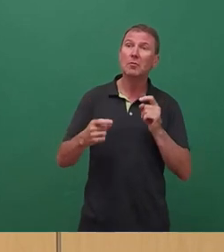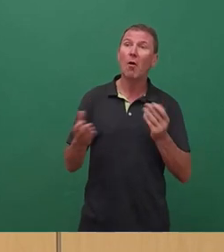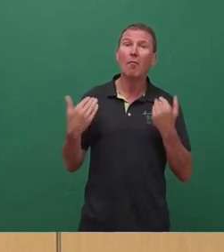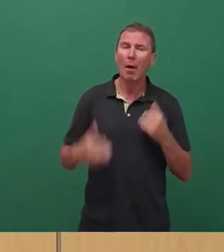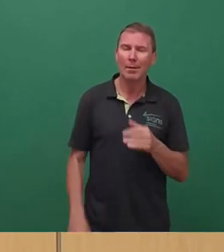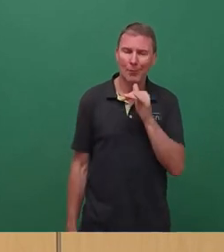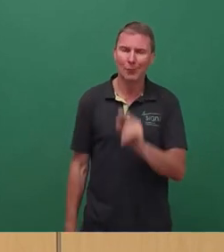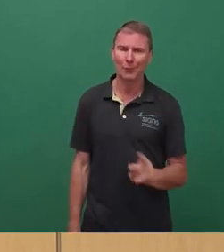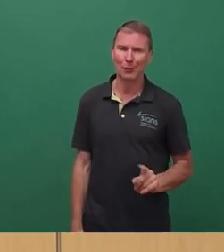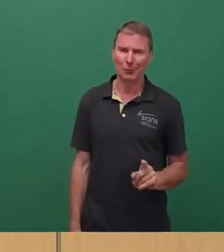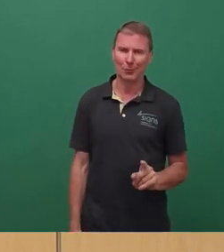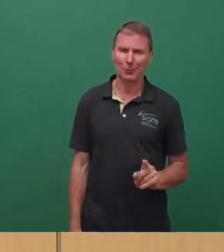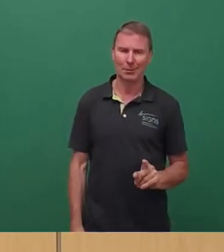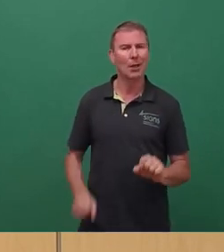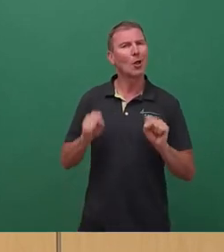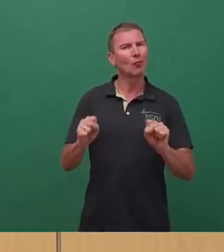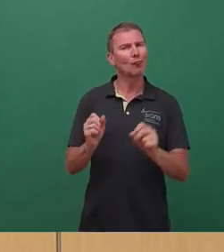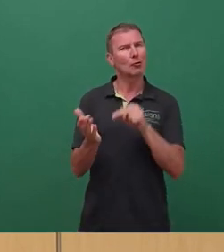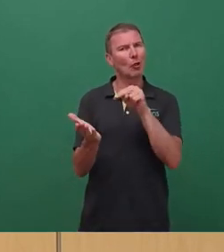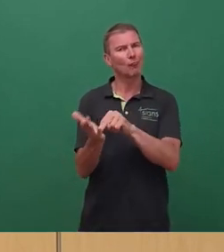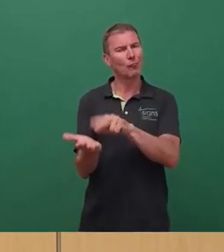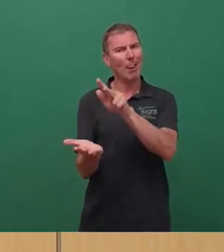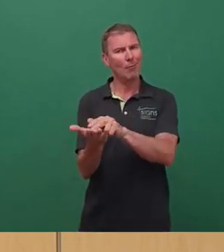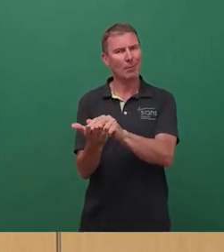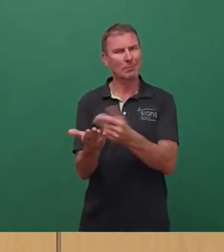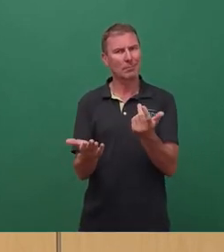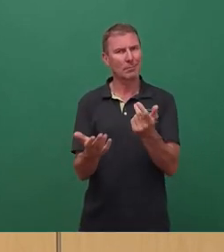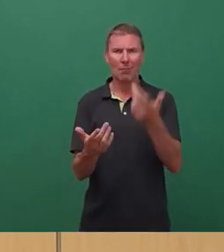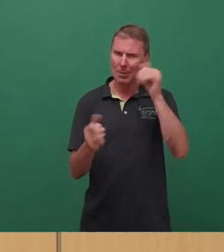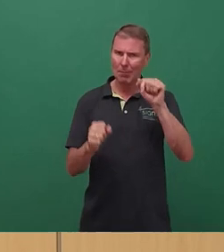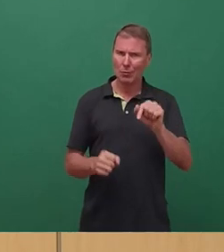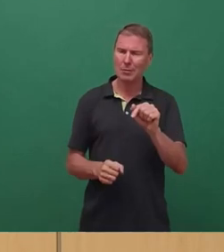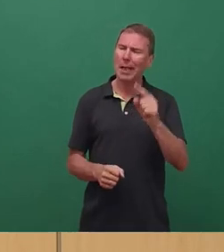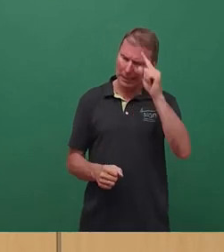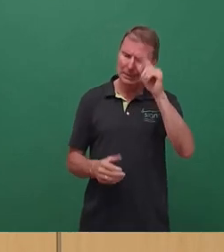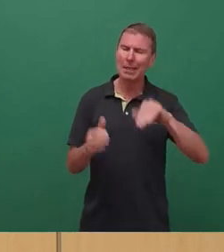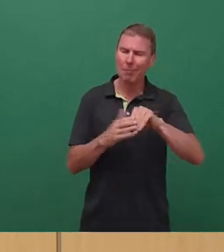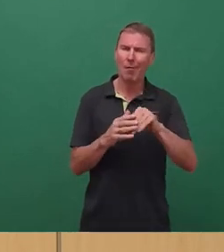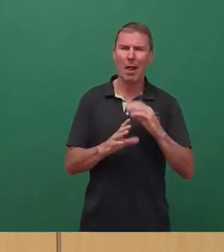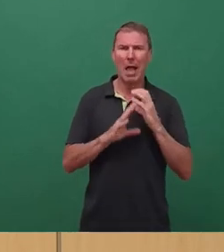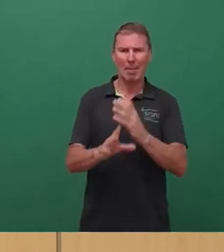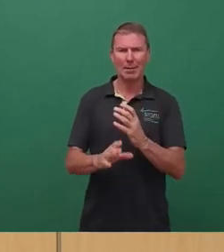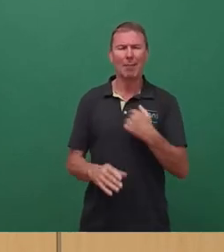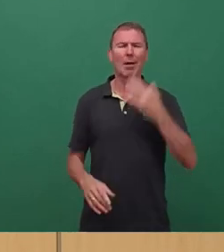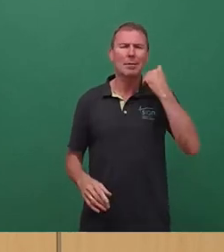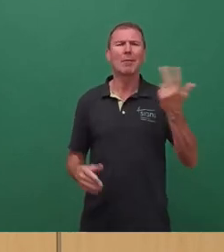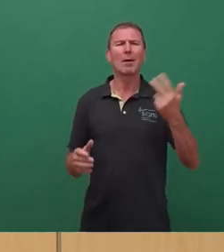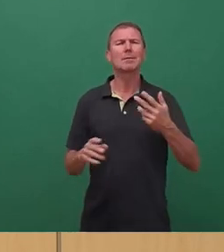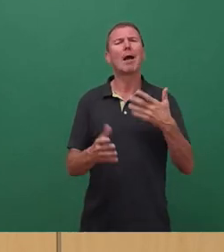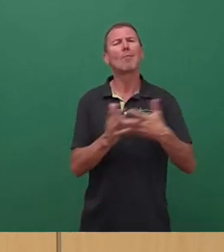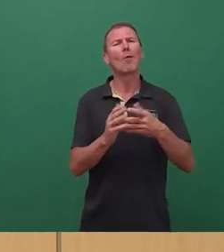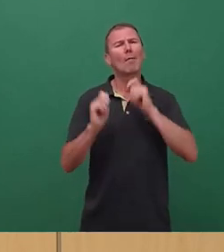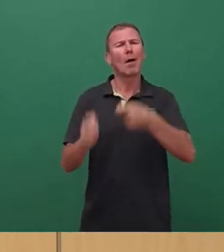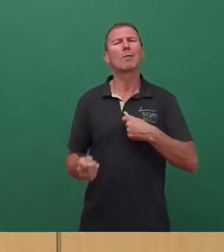glaube, die Unterschutzstellung ist durchaus auch ein sinnvoller Debattenbeitrag, aber wir haben damals zwei bis drei A4-Seiten an Prüfaufträgen mit